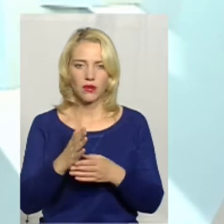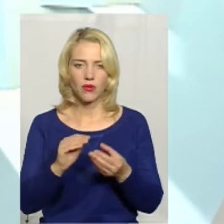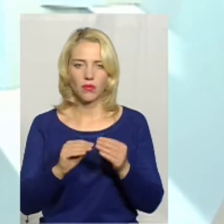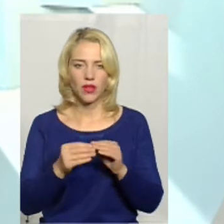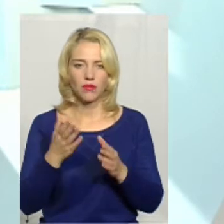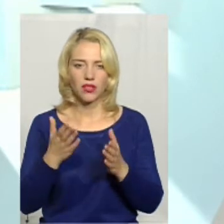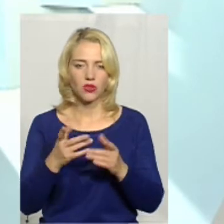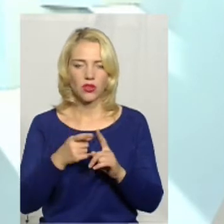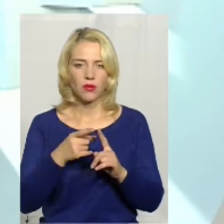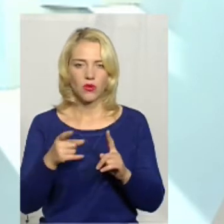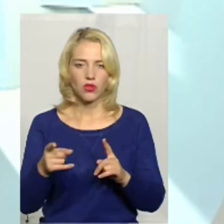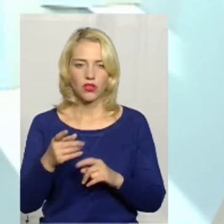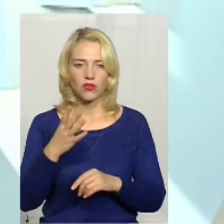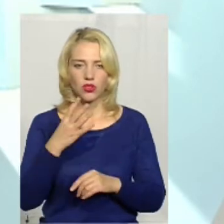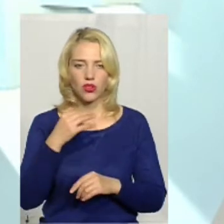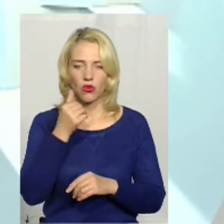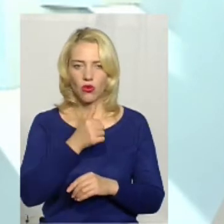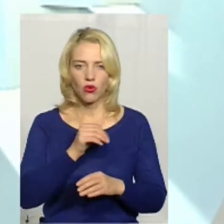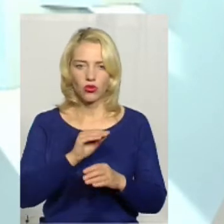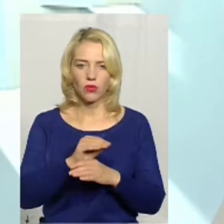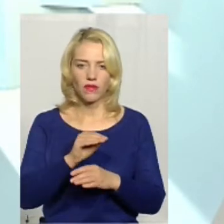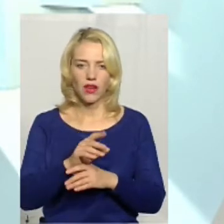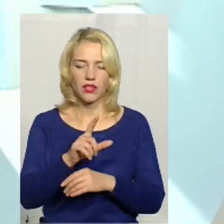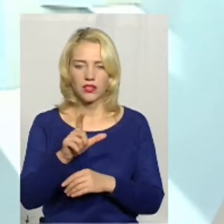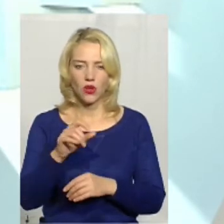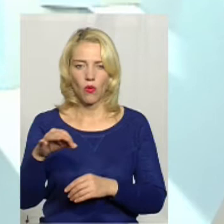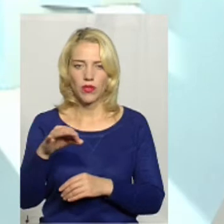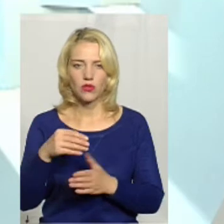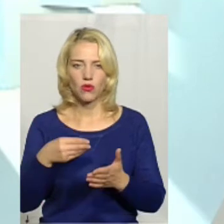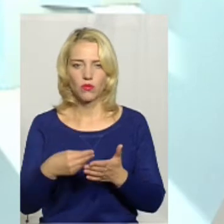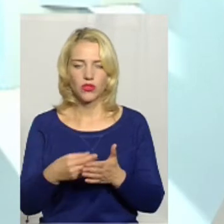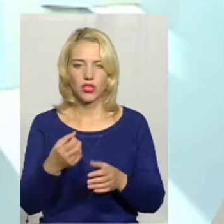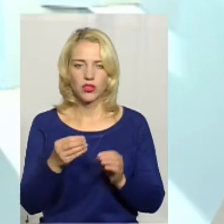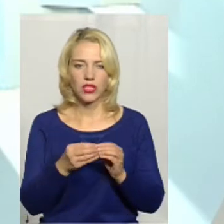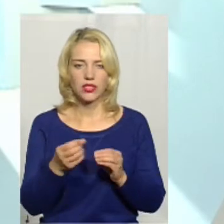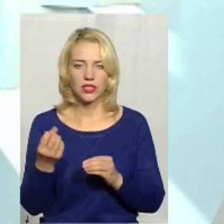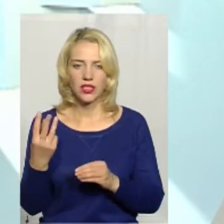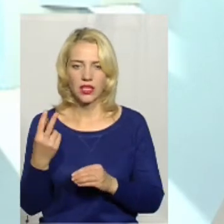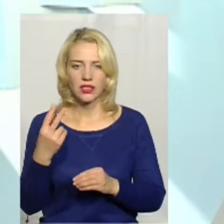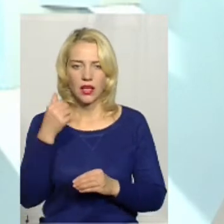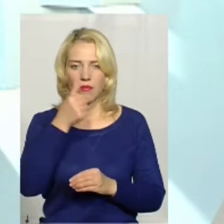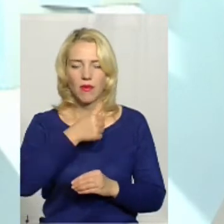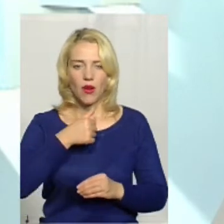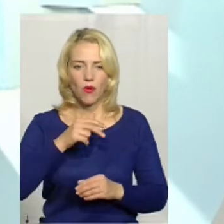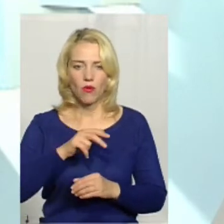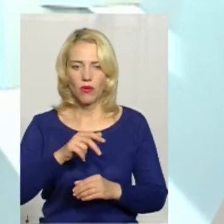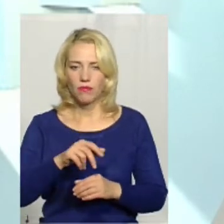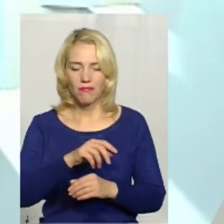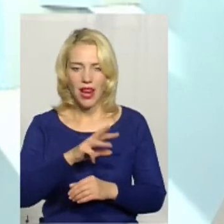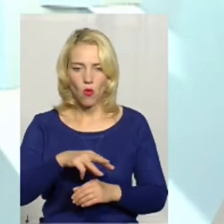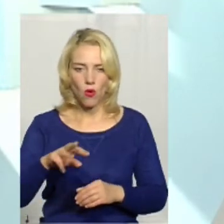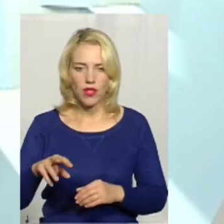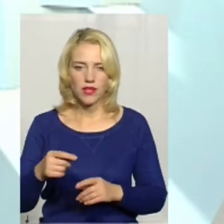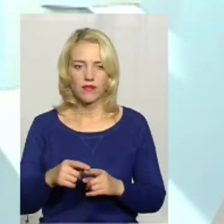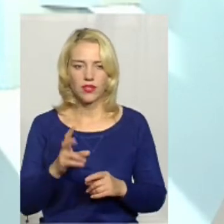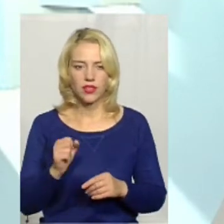на протязі 4 років додавали з обласного бюджету 10-12 мільйонів гривень на зарплату, і